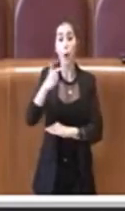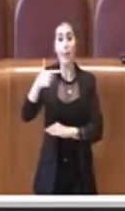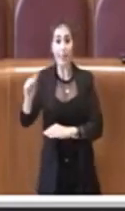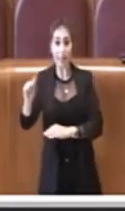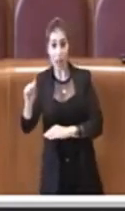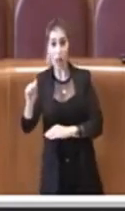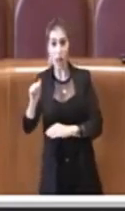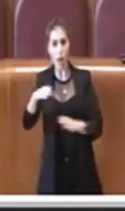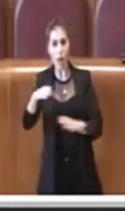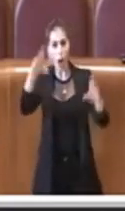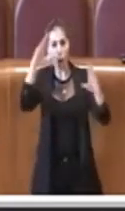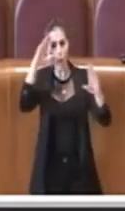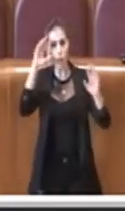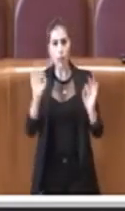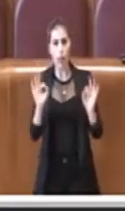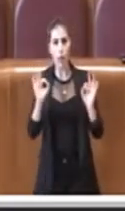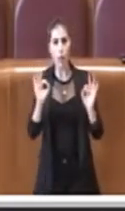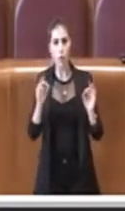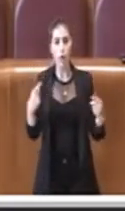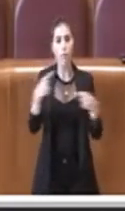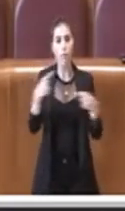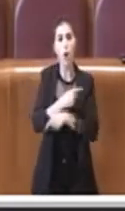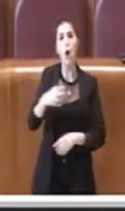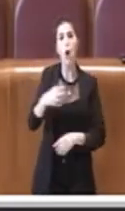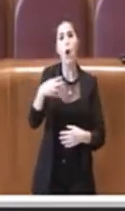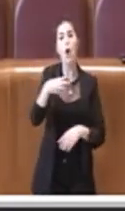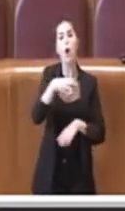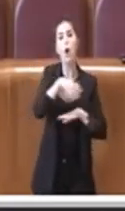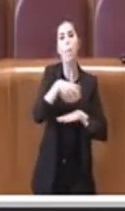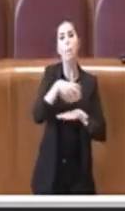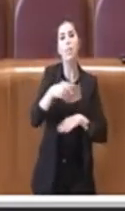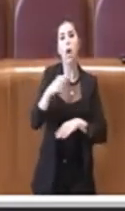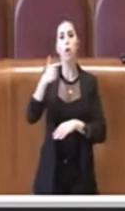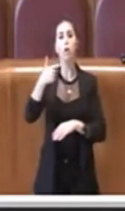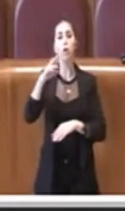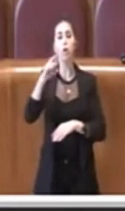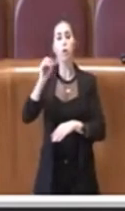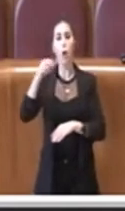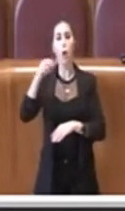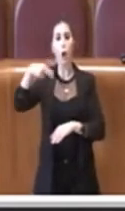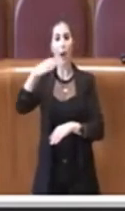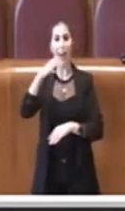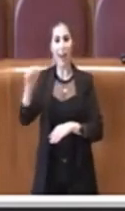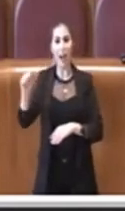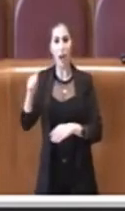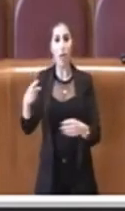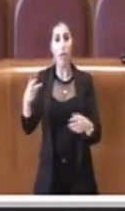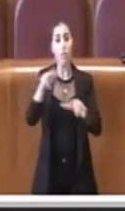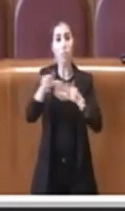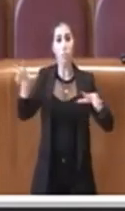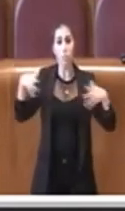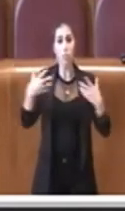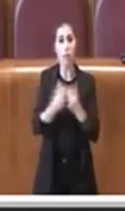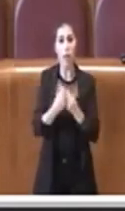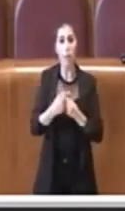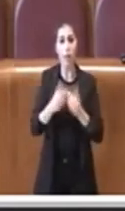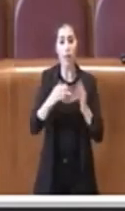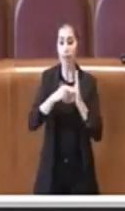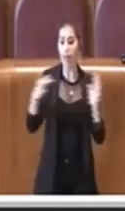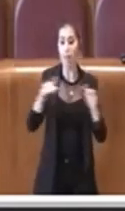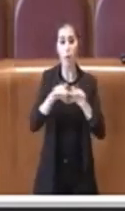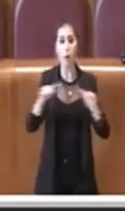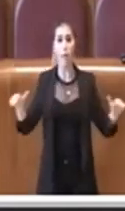rispetto ovviamente al Commissario Tronca, che insieme ai municipi, ovviamente sempre facendo riferimento al tavolo tecnico,